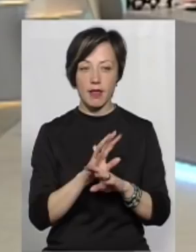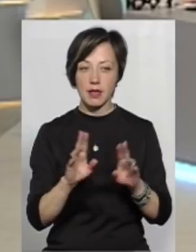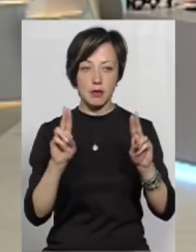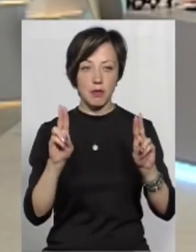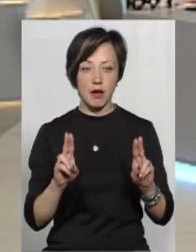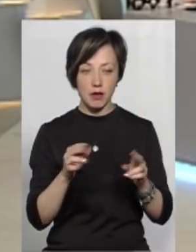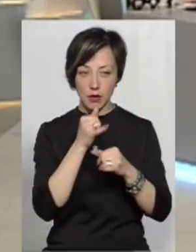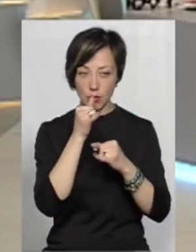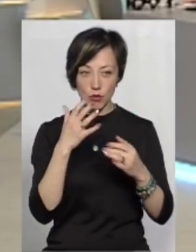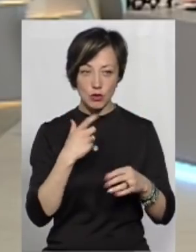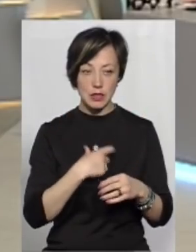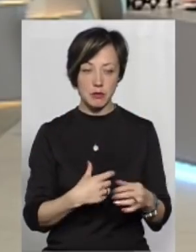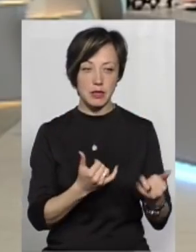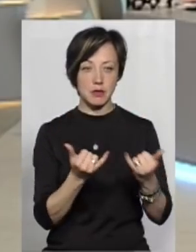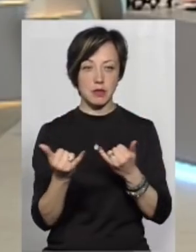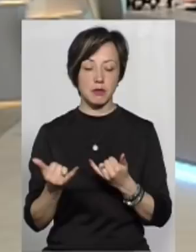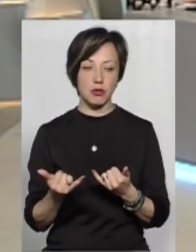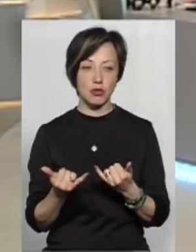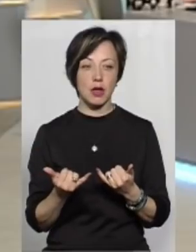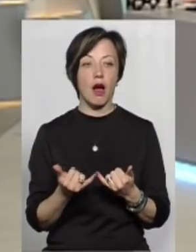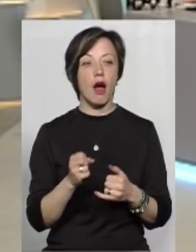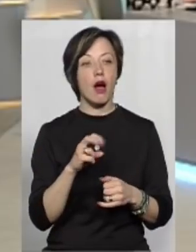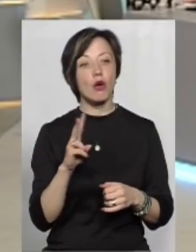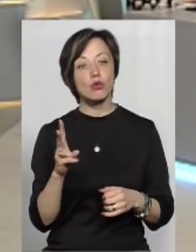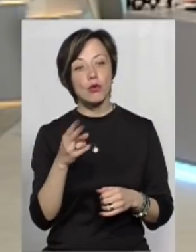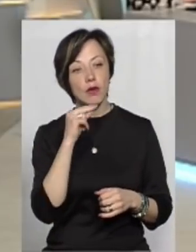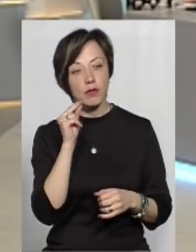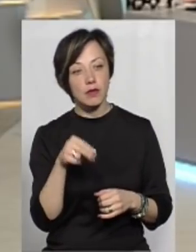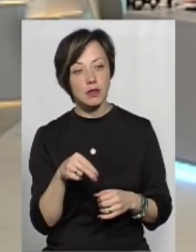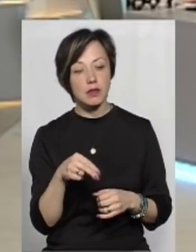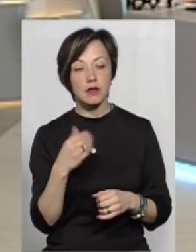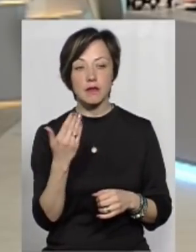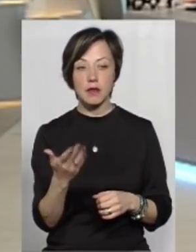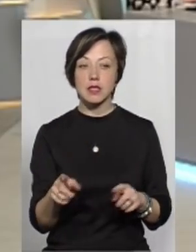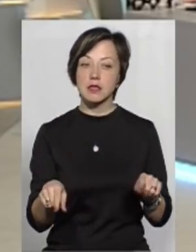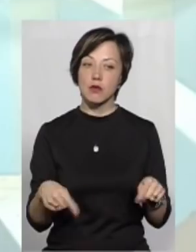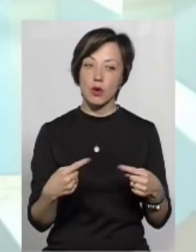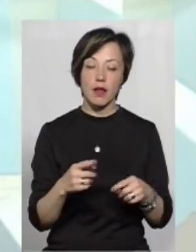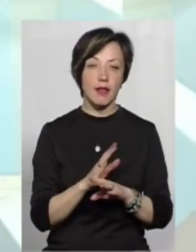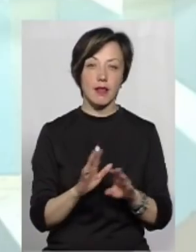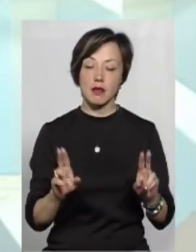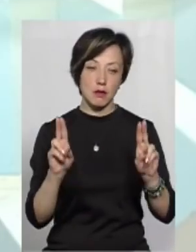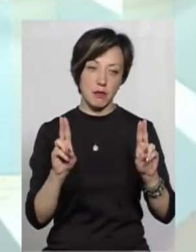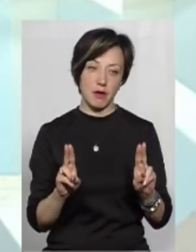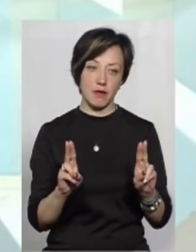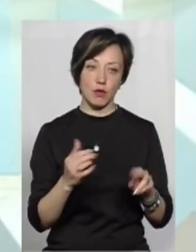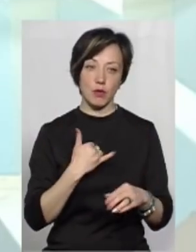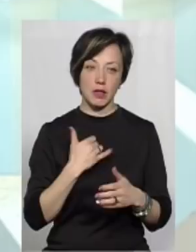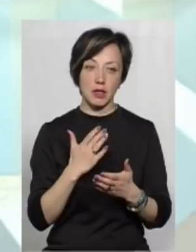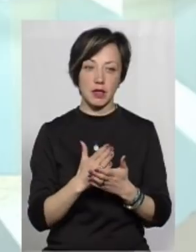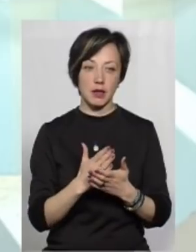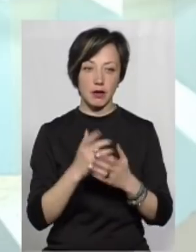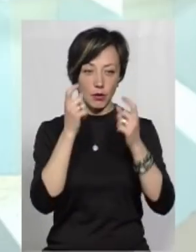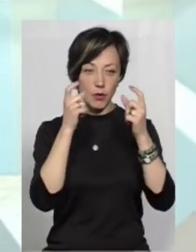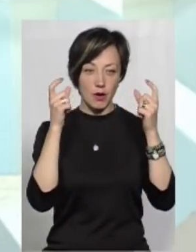правилами, не можуть себе забезпечити. Але хто вам винен? Ви створилися не за правилами. От в мене є